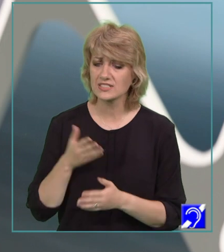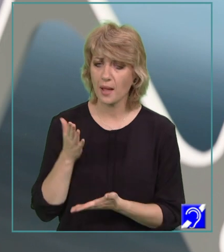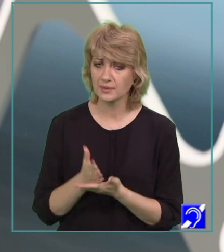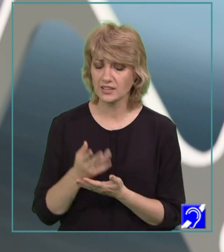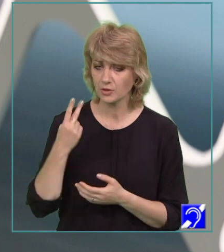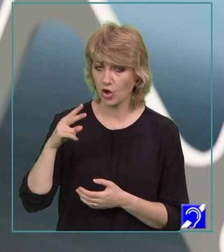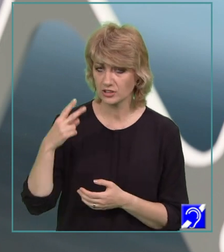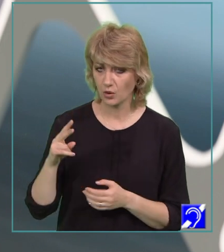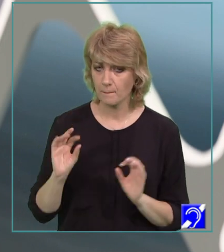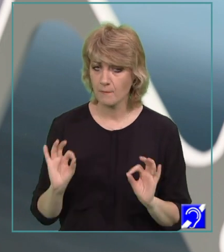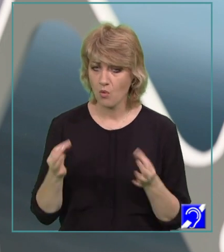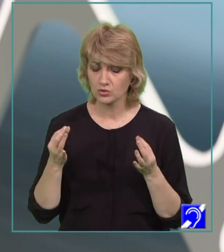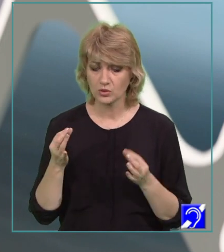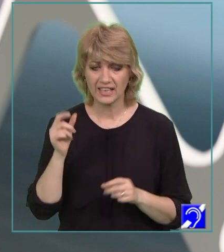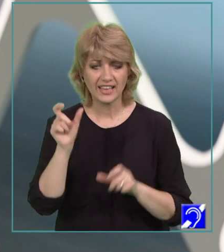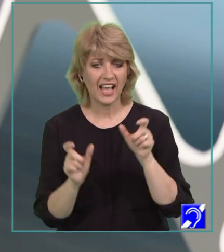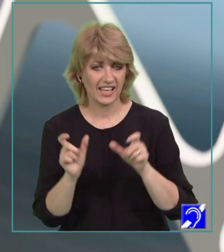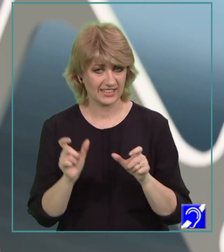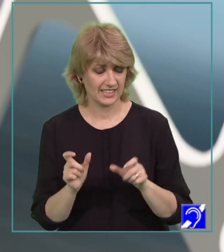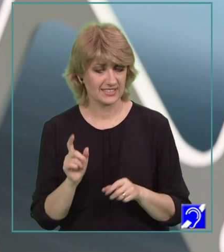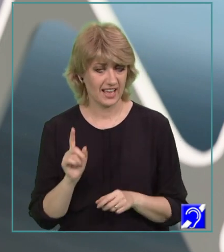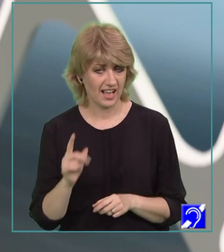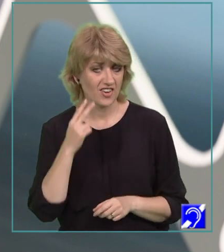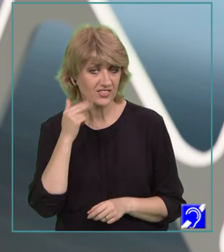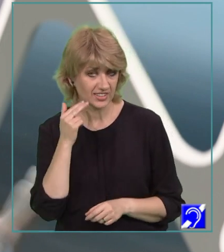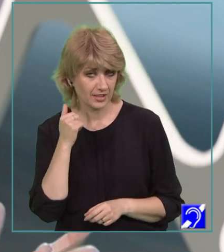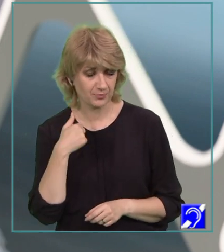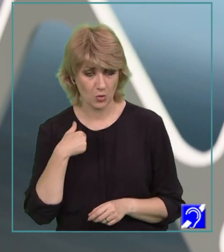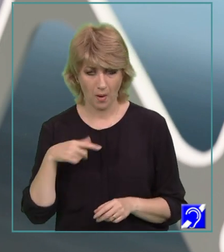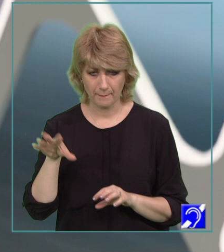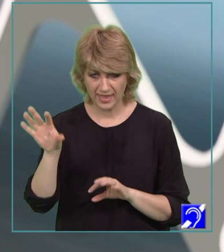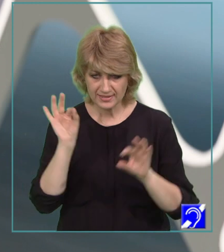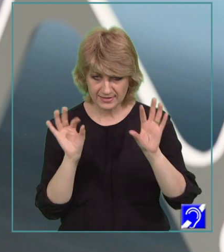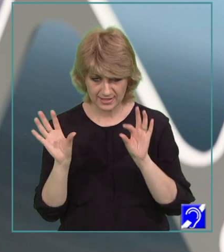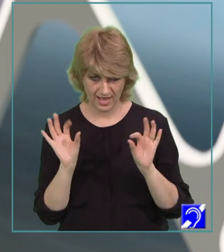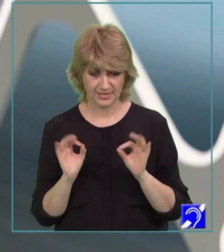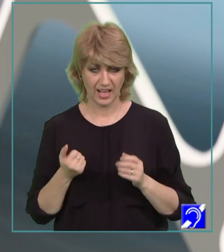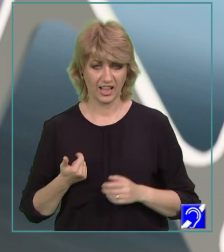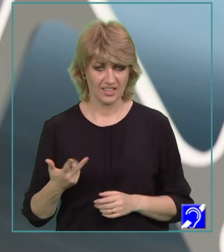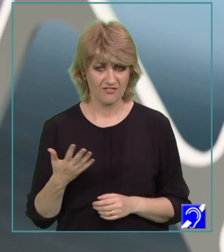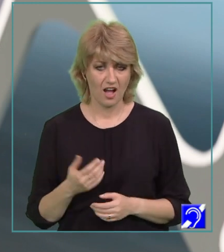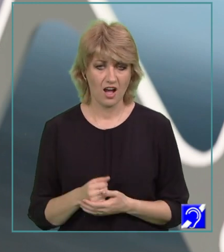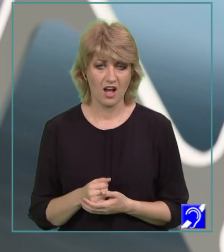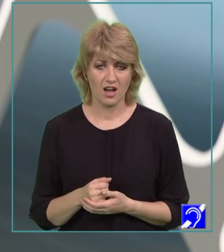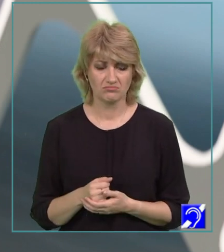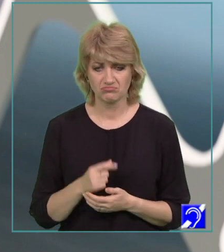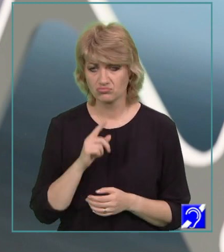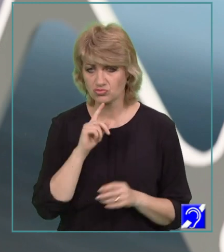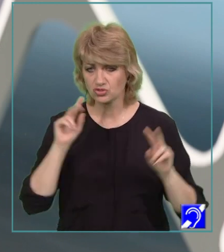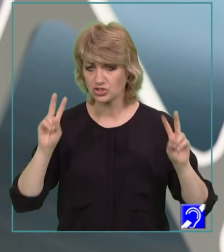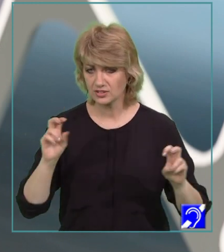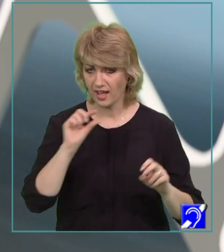continuare modurile de caracterizare a Antoniei. Eu am extras câteva citate